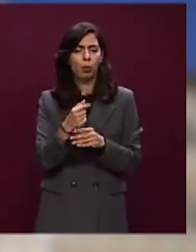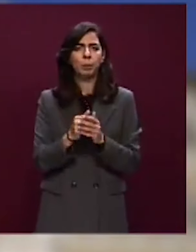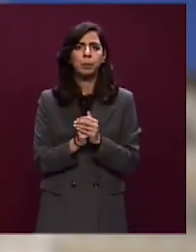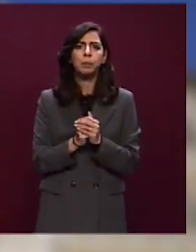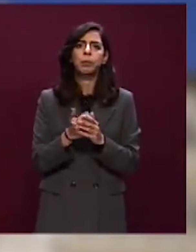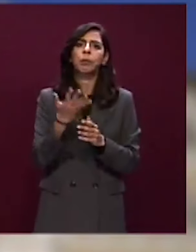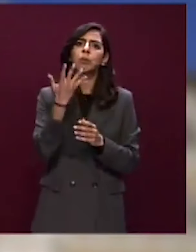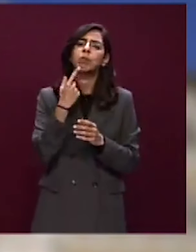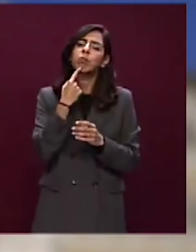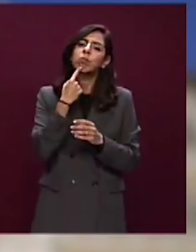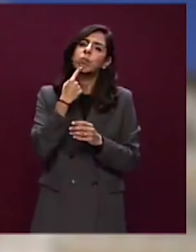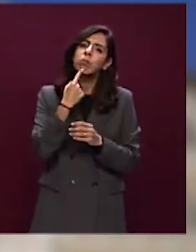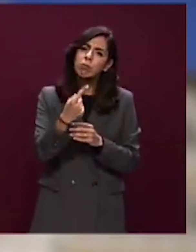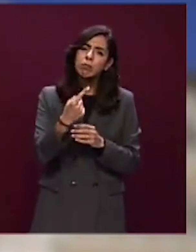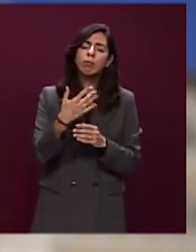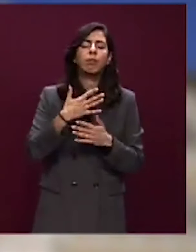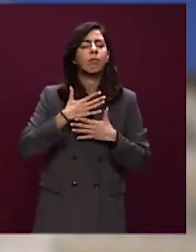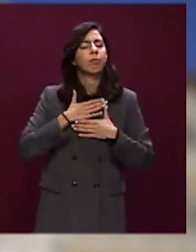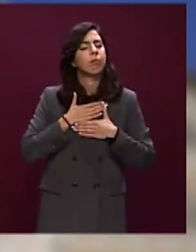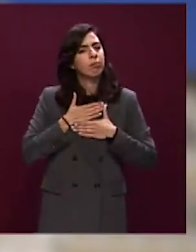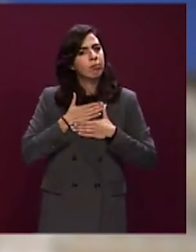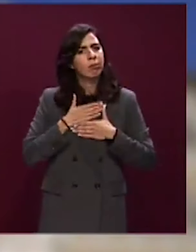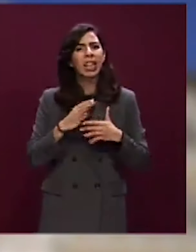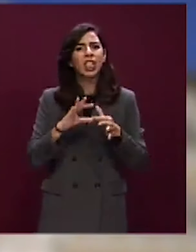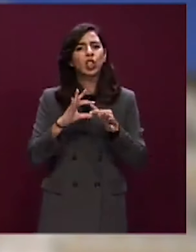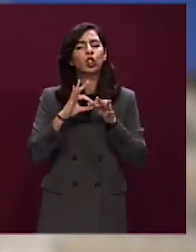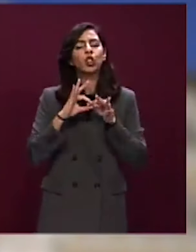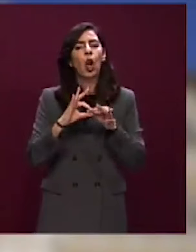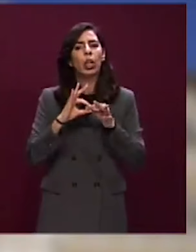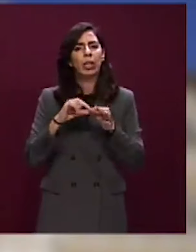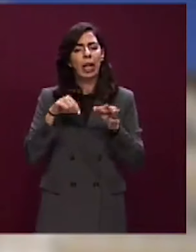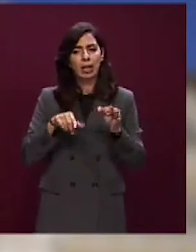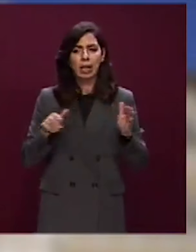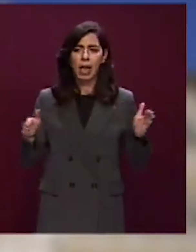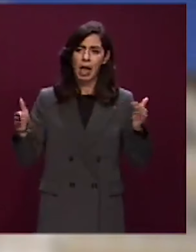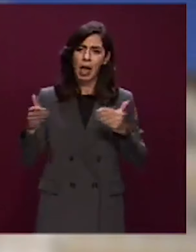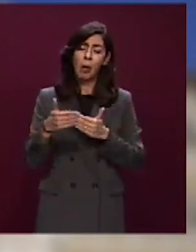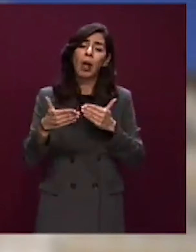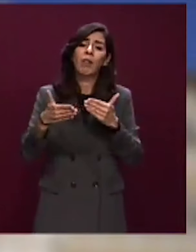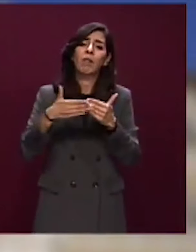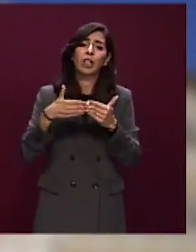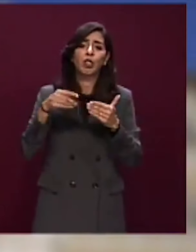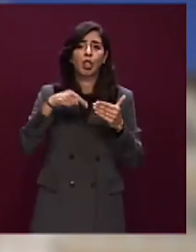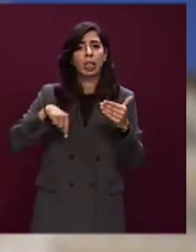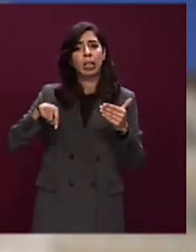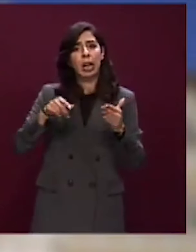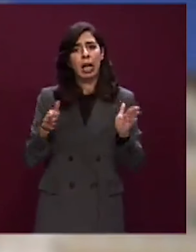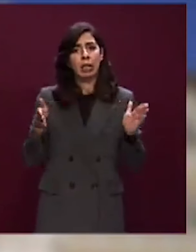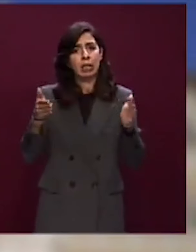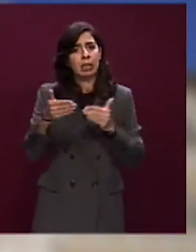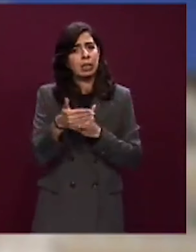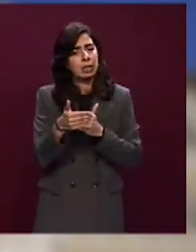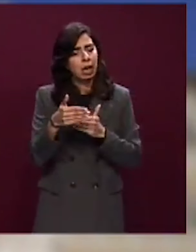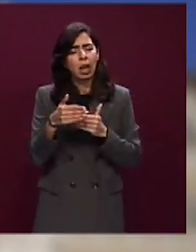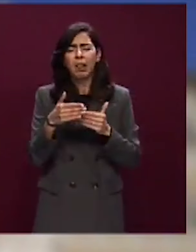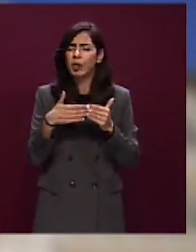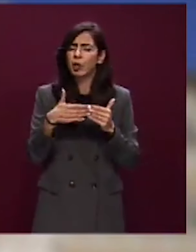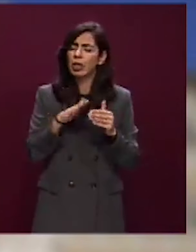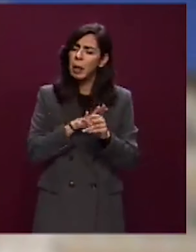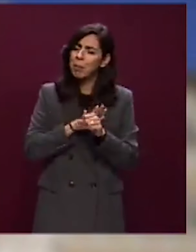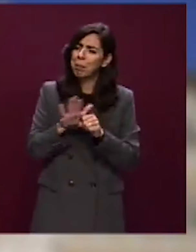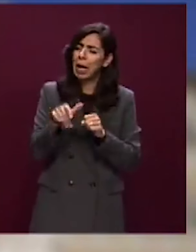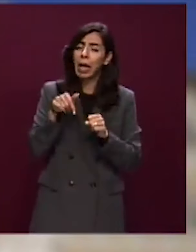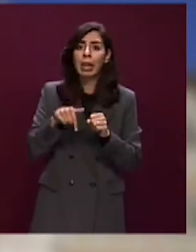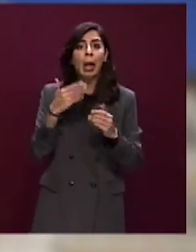tutta la solidarietà di quest'Aula, la vicinanza assoluta di questo